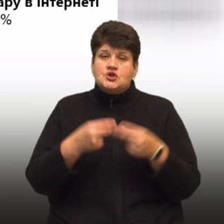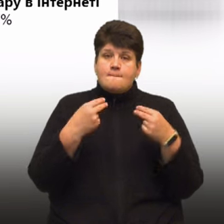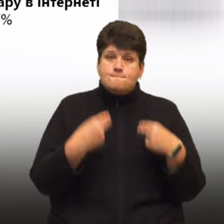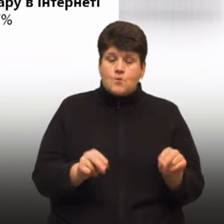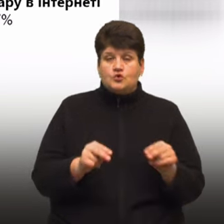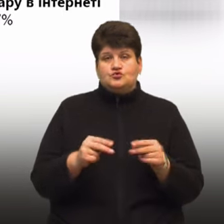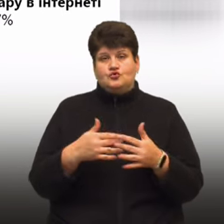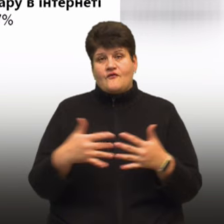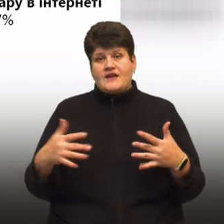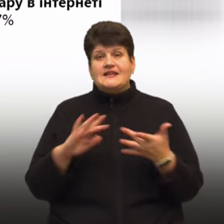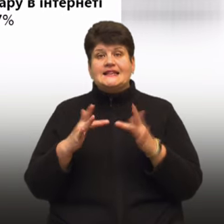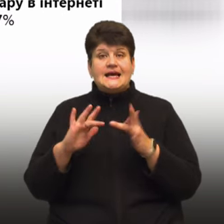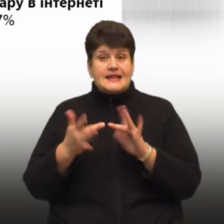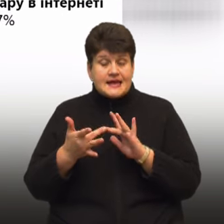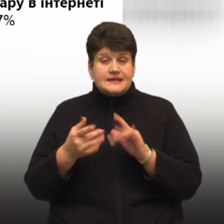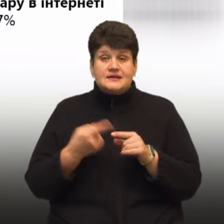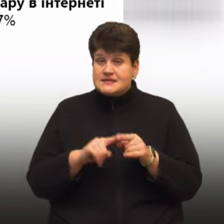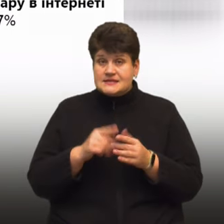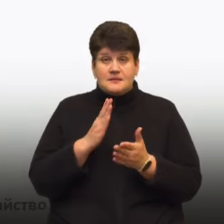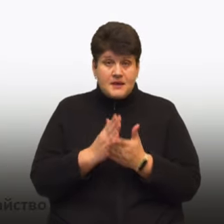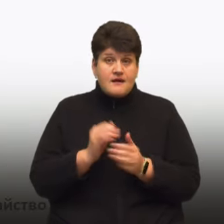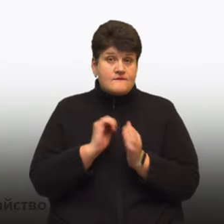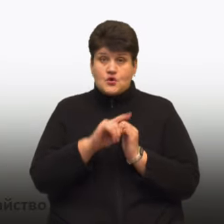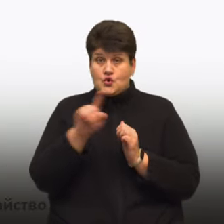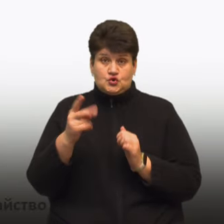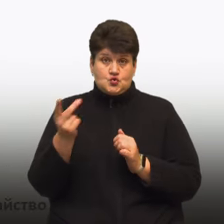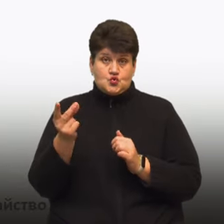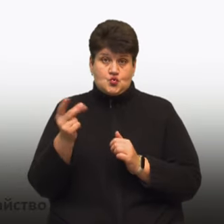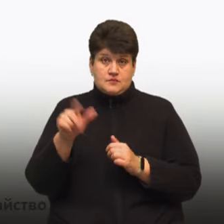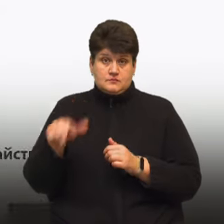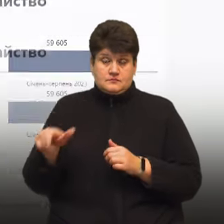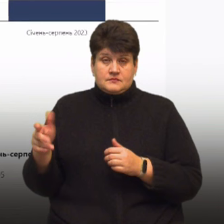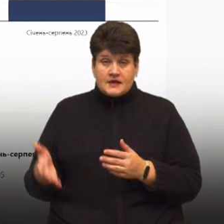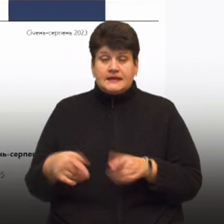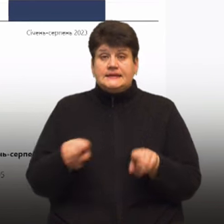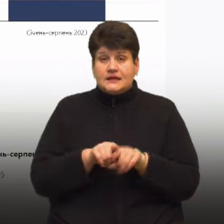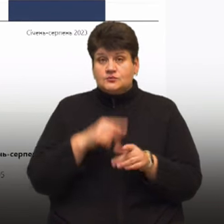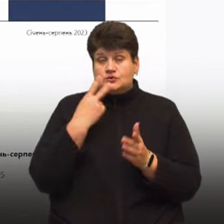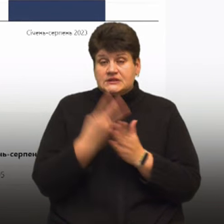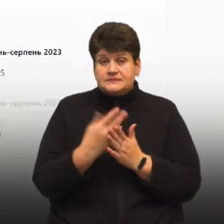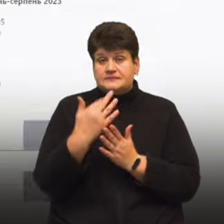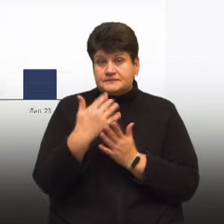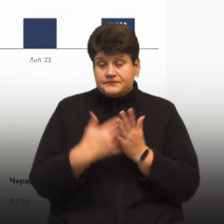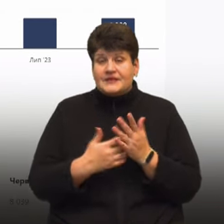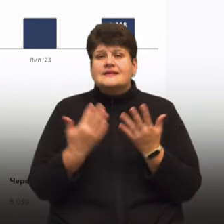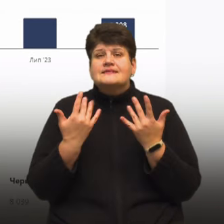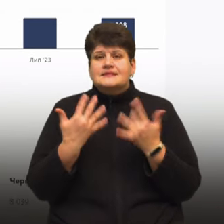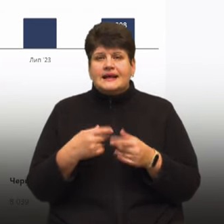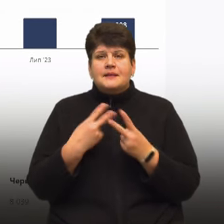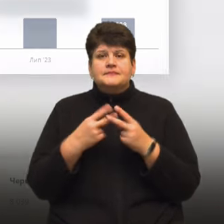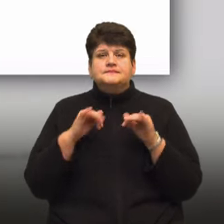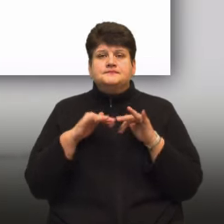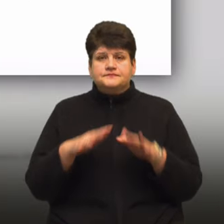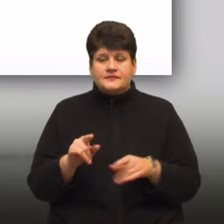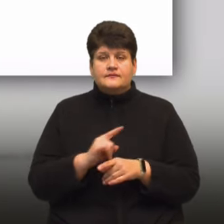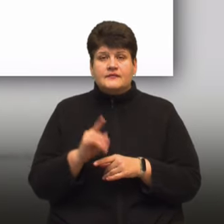в інтернеті. З таким стикався кожен другий респондент. Також Опендатабот оперелюднив статистику про кримінальні провадження через шахрайство.